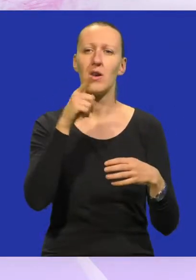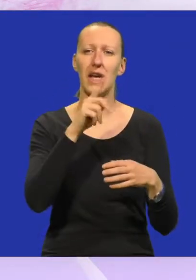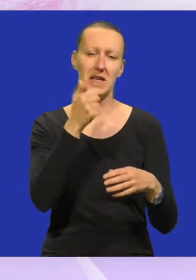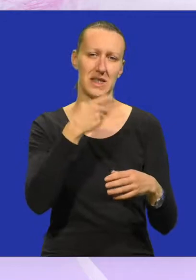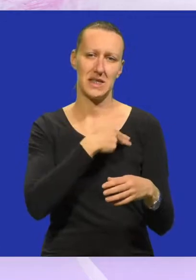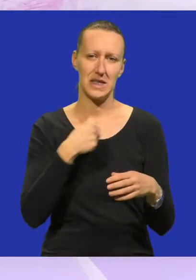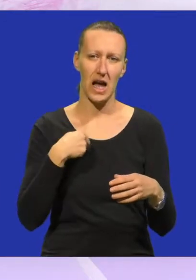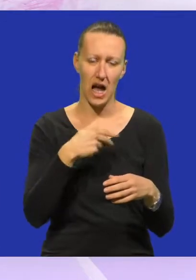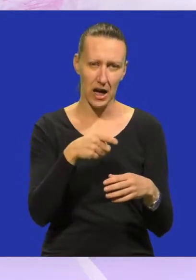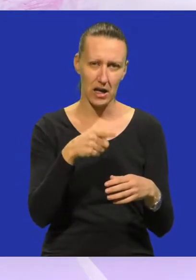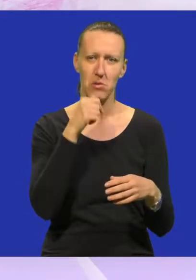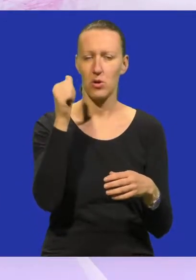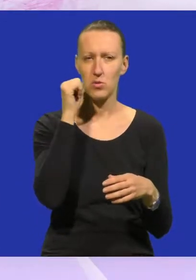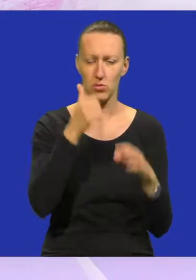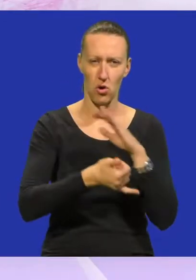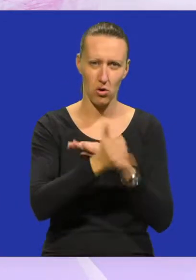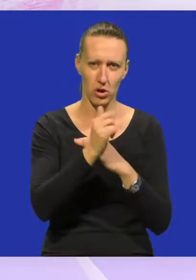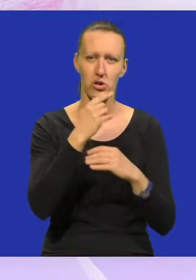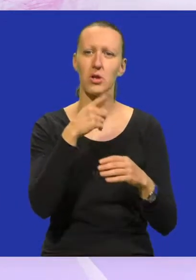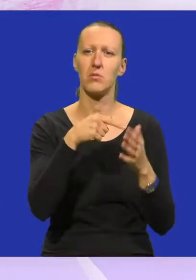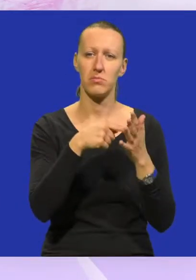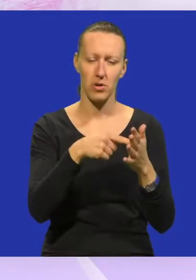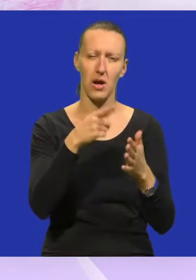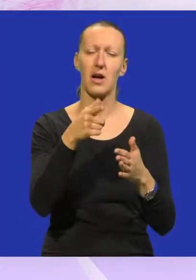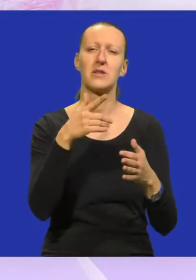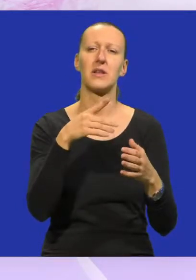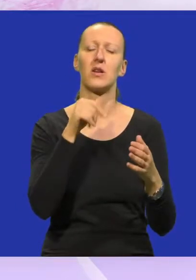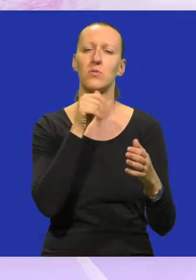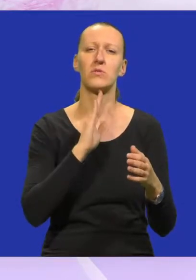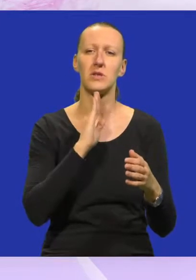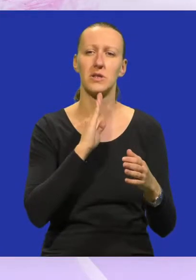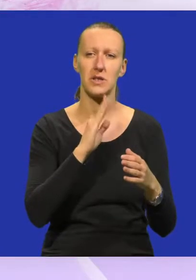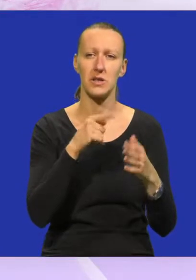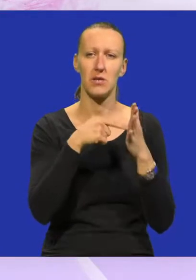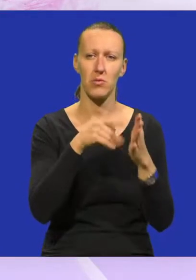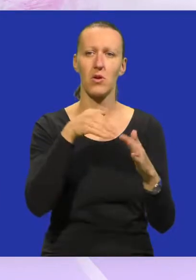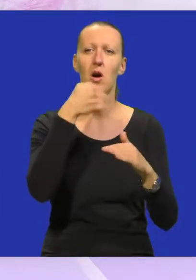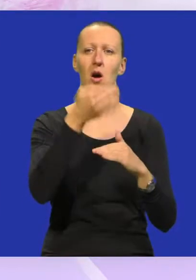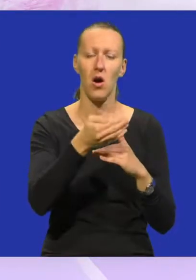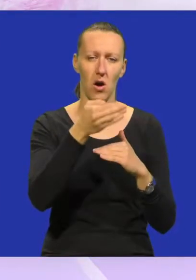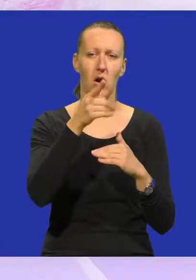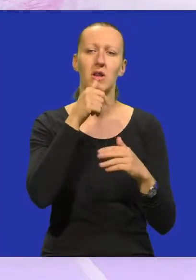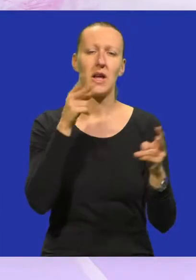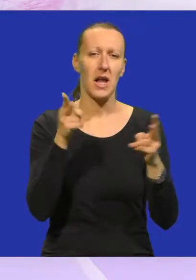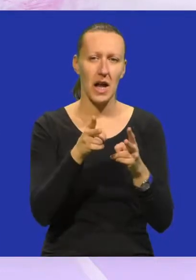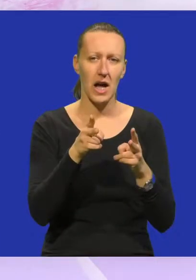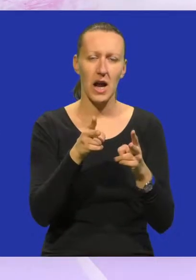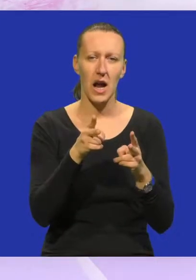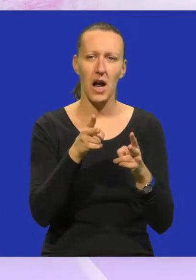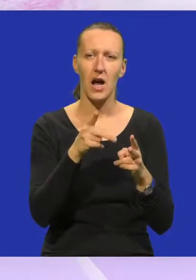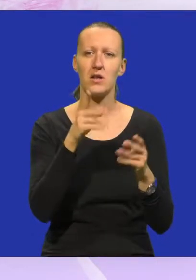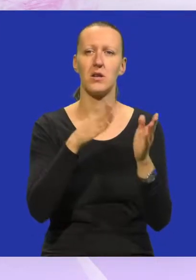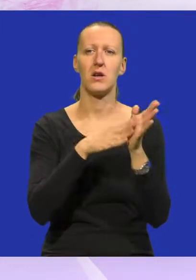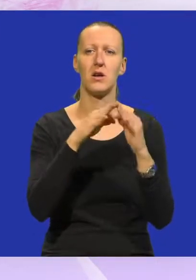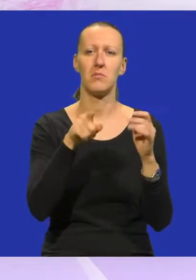iz Zagreba. I jučer smo otišli i odigrali predstavu u Sisku i nakon toga i jednu kraću verziju u